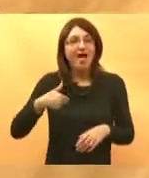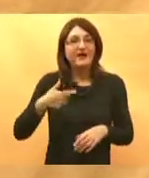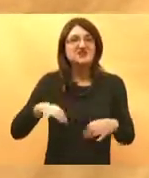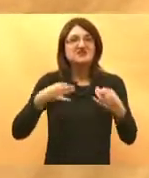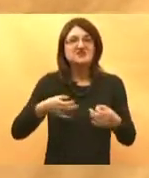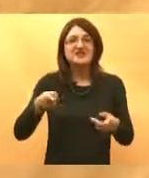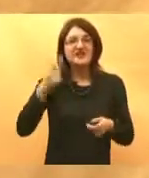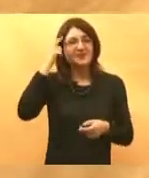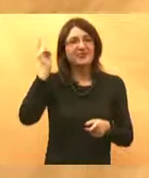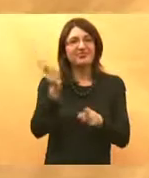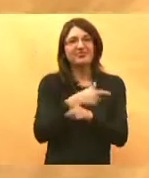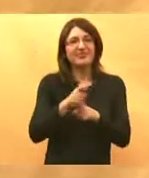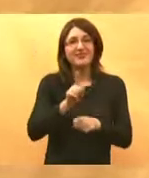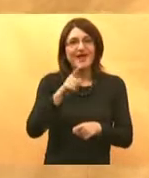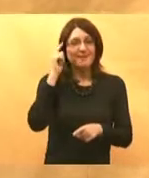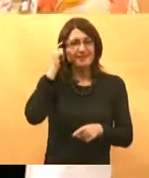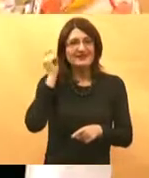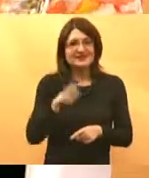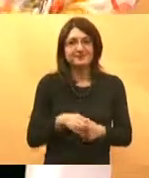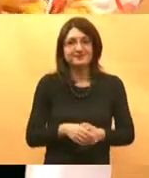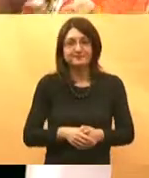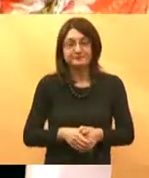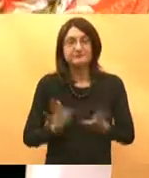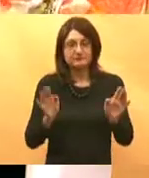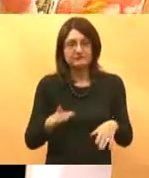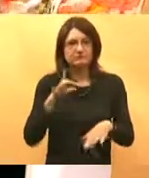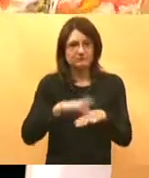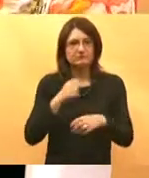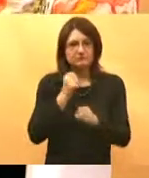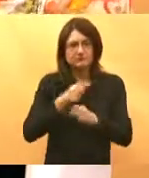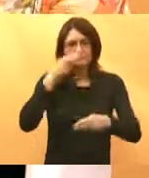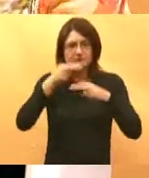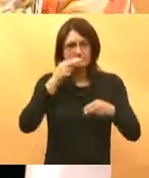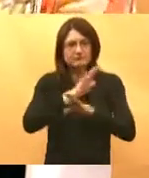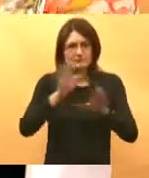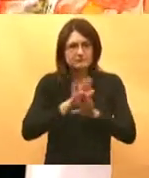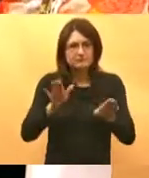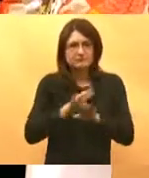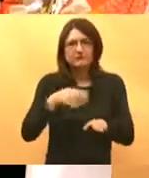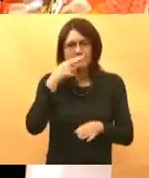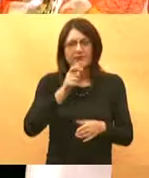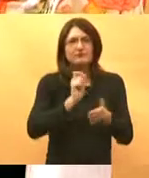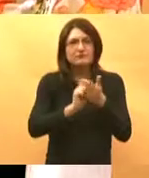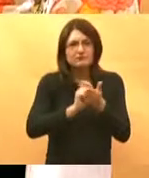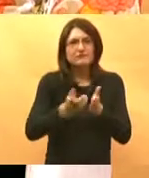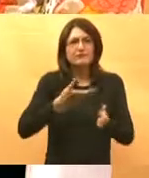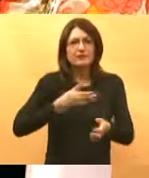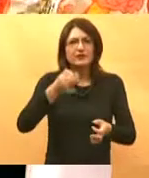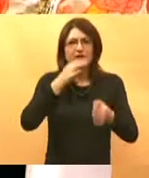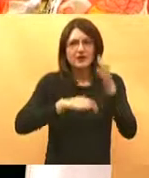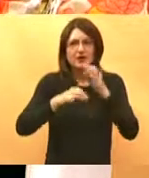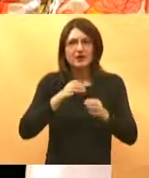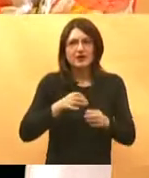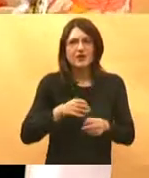na umu evo i sada šta se dešava lječnik je sve napravio kako je privatno i ja dolazim on vedi prepiše ljek pa mi prepiše